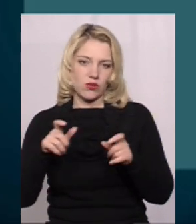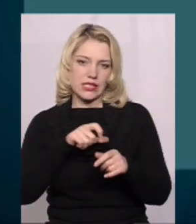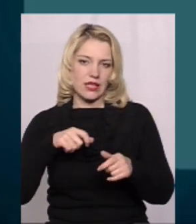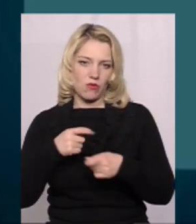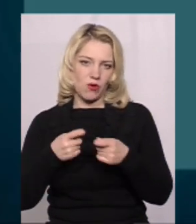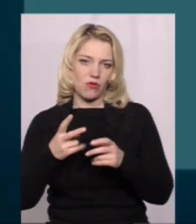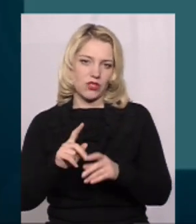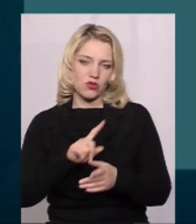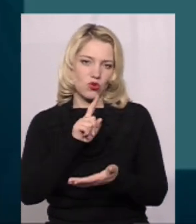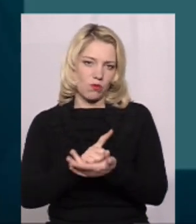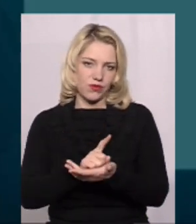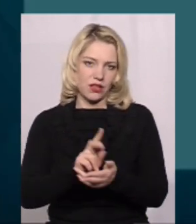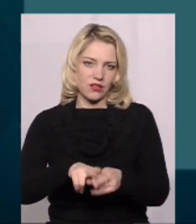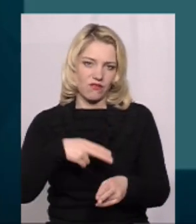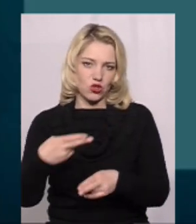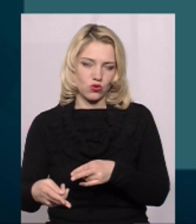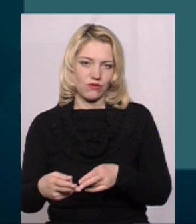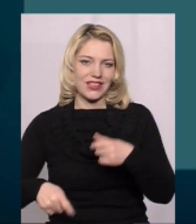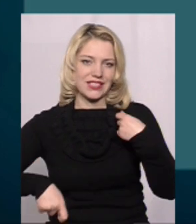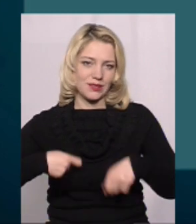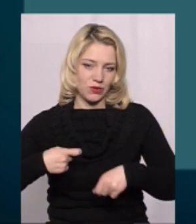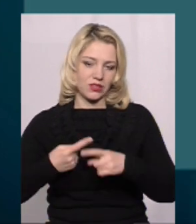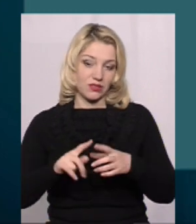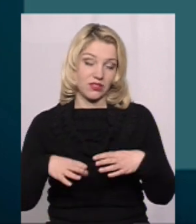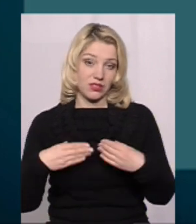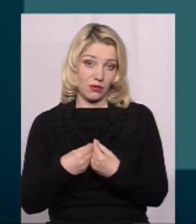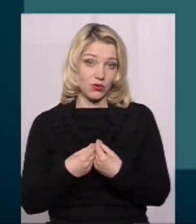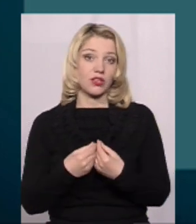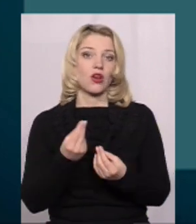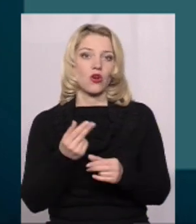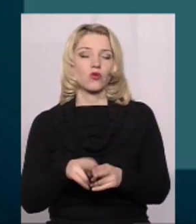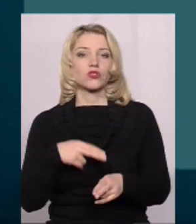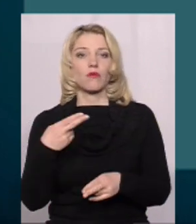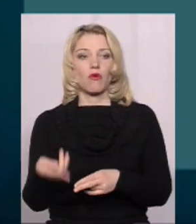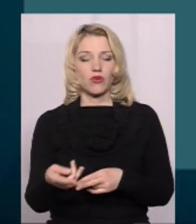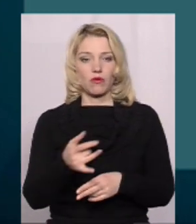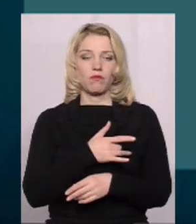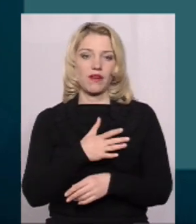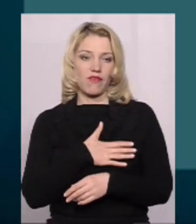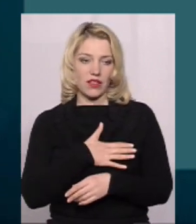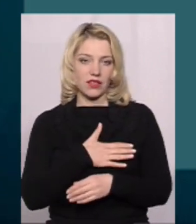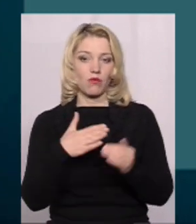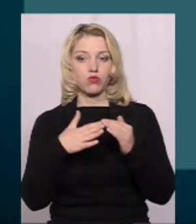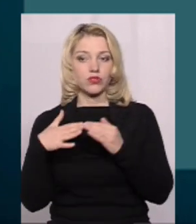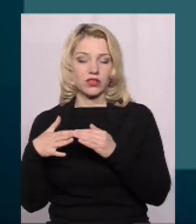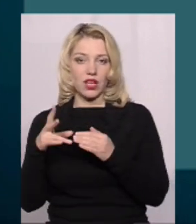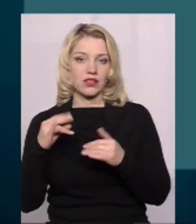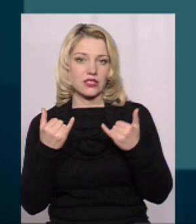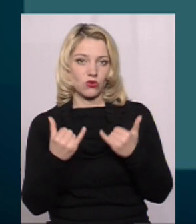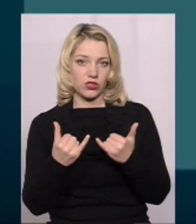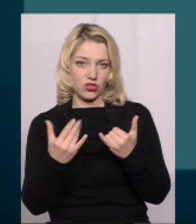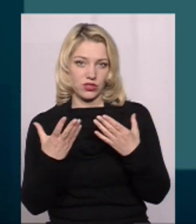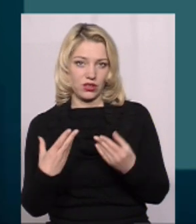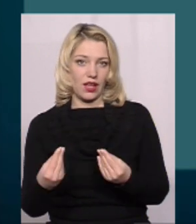збитки Тому відшкодували збитки цій сім'ї Повернули кошти У приватних будинках на сьогоднішній